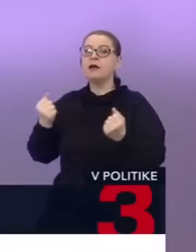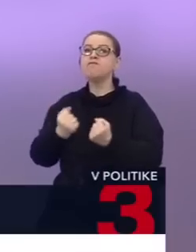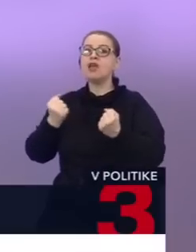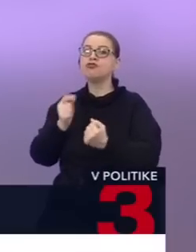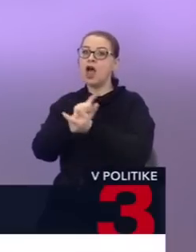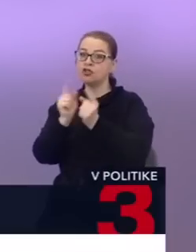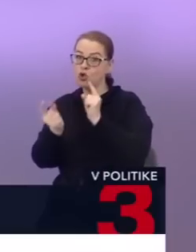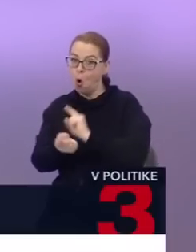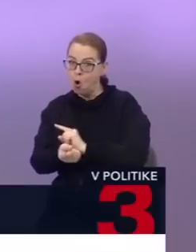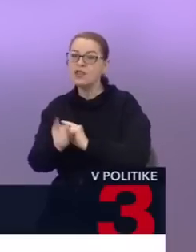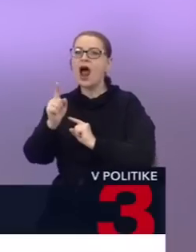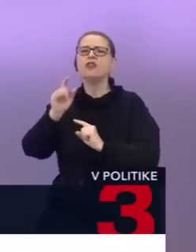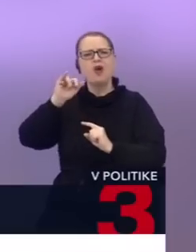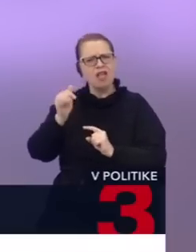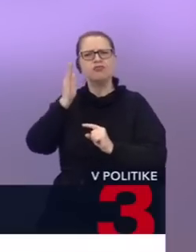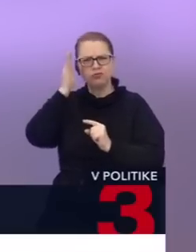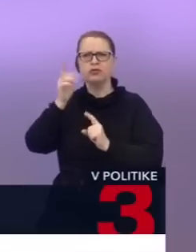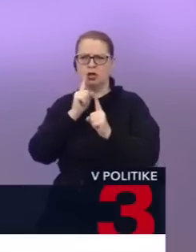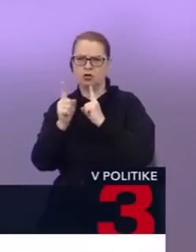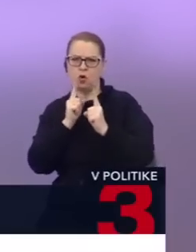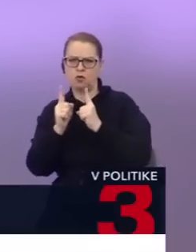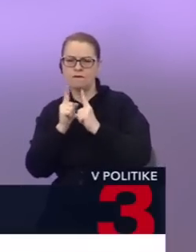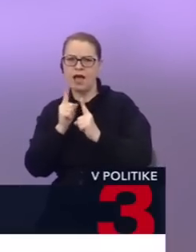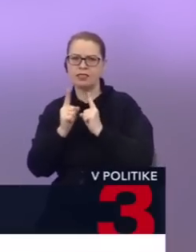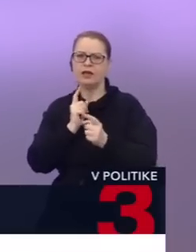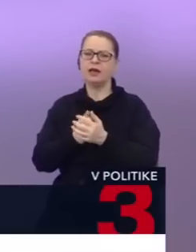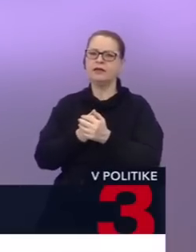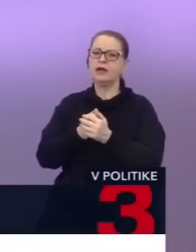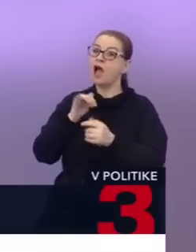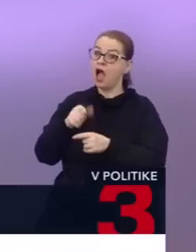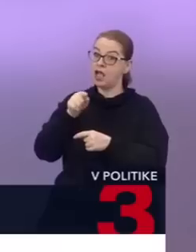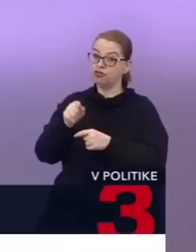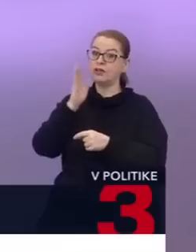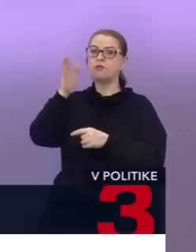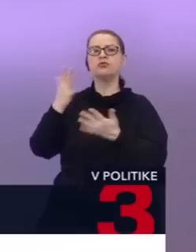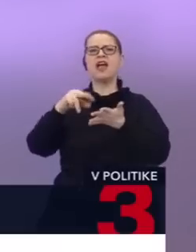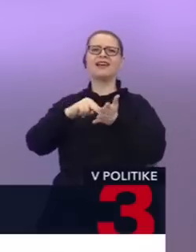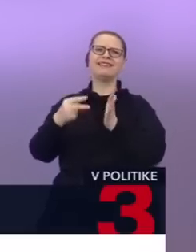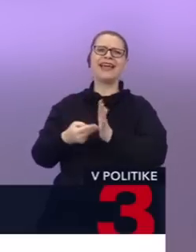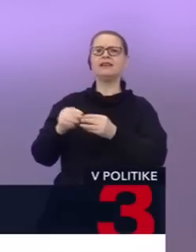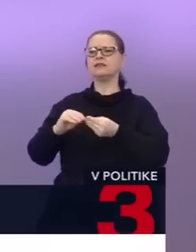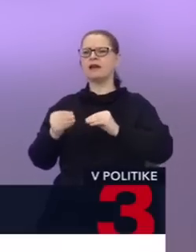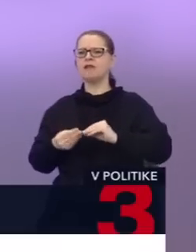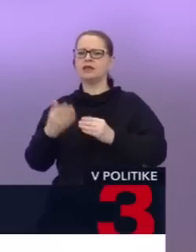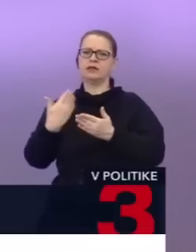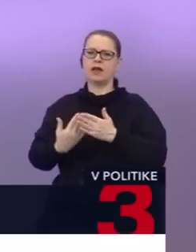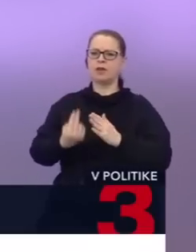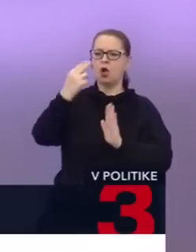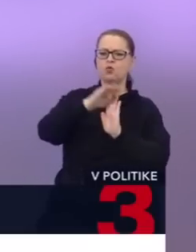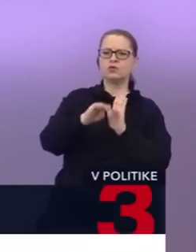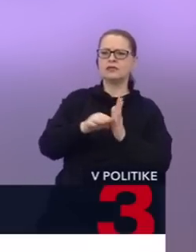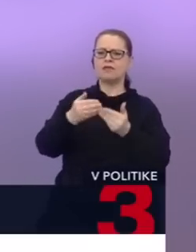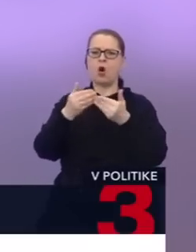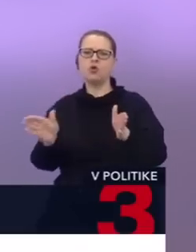rokovania. A potom ešte sú tam možno nejaké také technické doľaďovania. Tým, že ústava je otvorená, tak sa tam